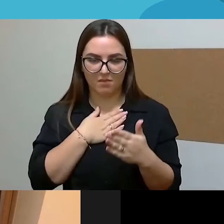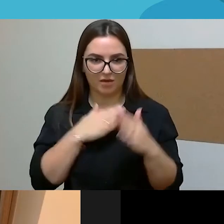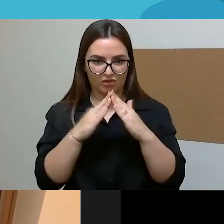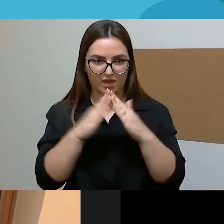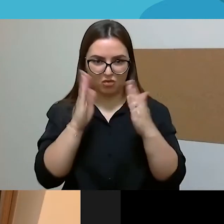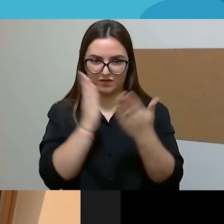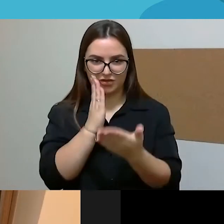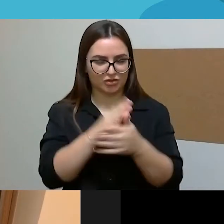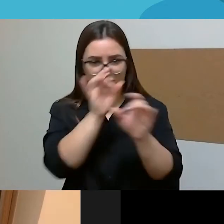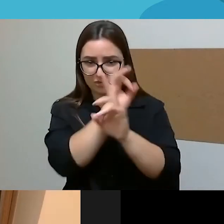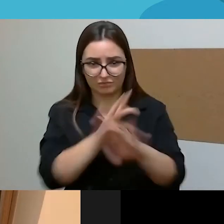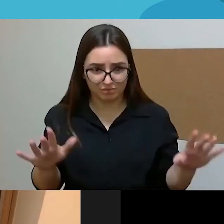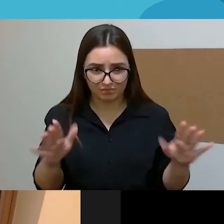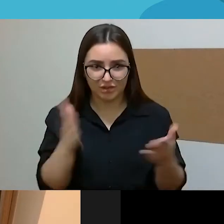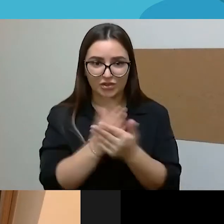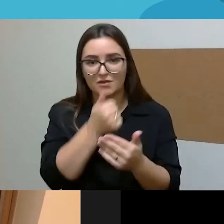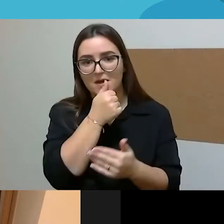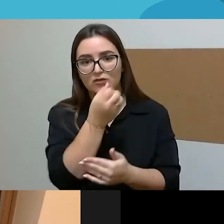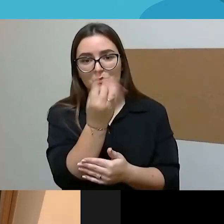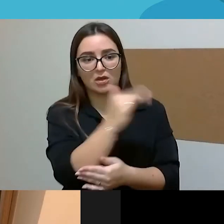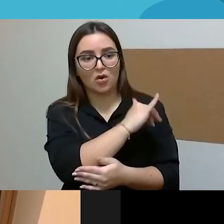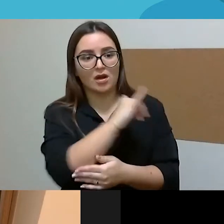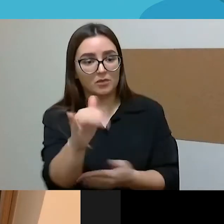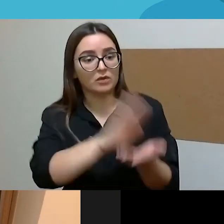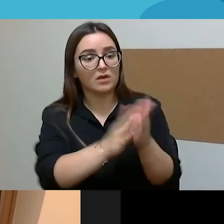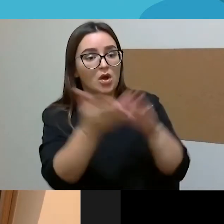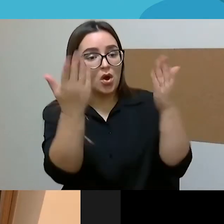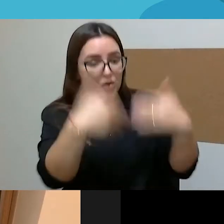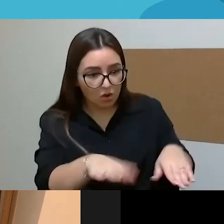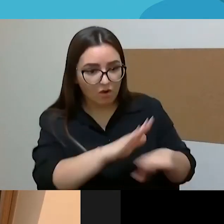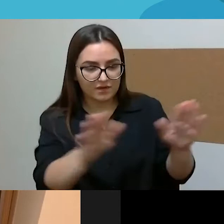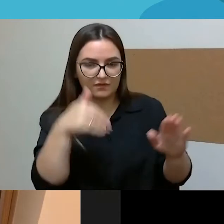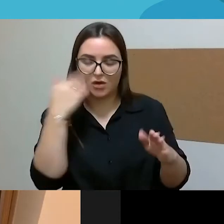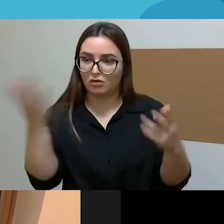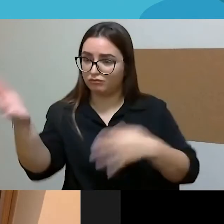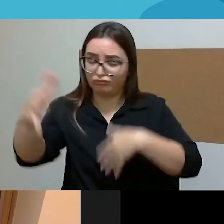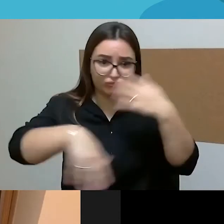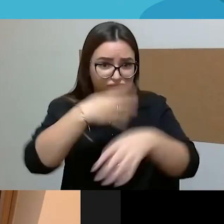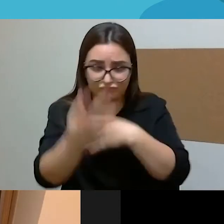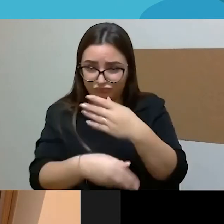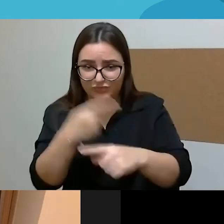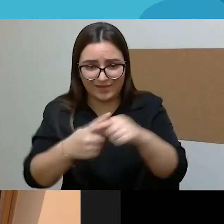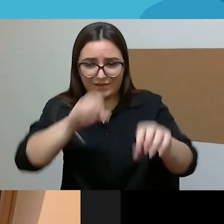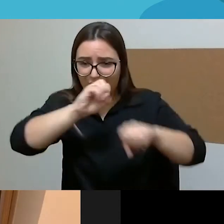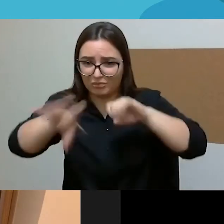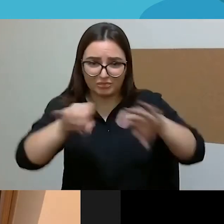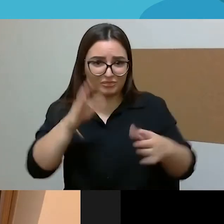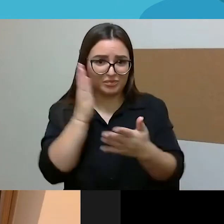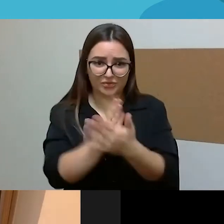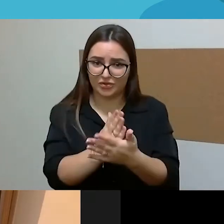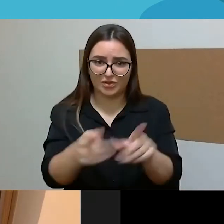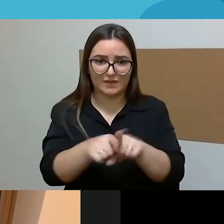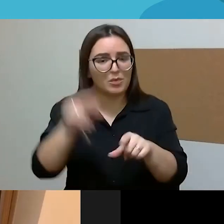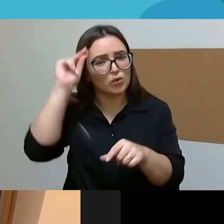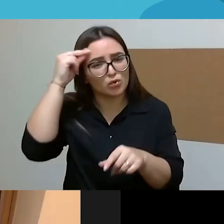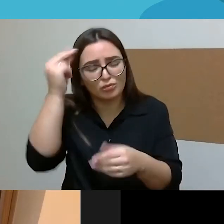Jis būna ten penkiolika minučių po tvarkymo pabaigos ir po to hausas, netvarka, betvarkė. Rūpeščiai